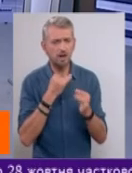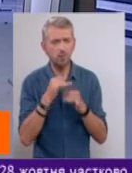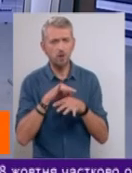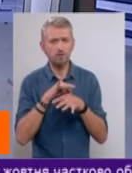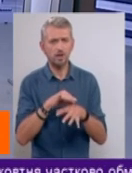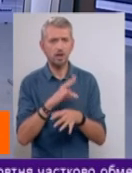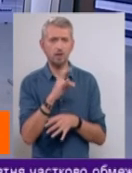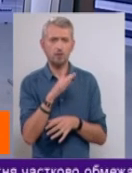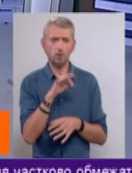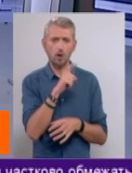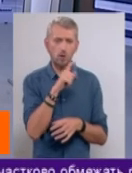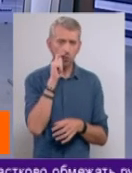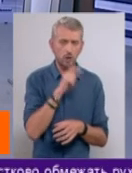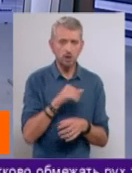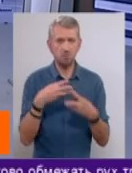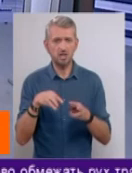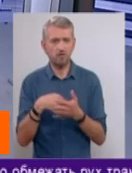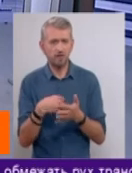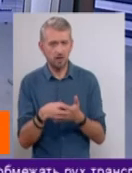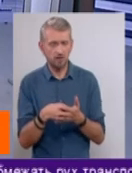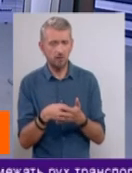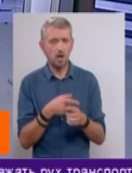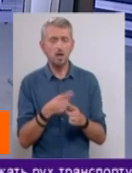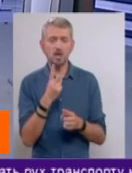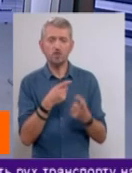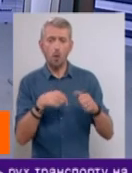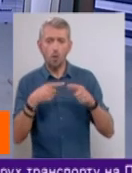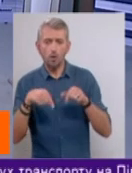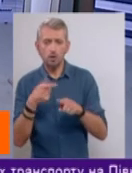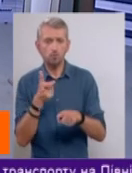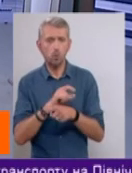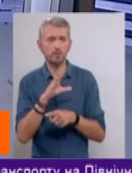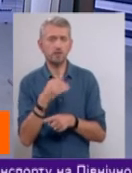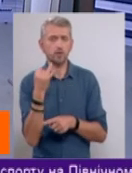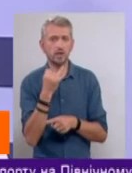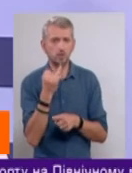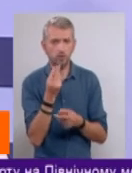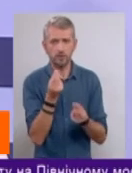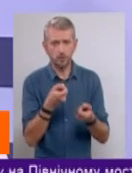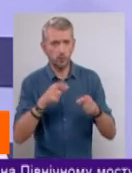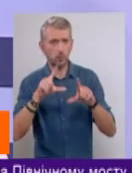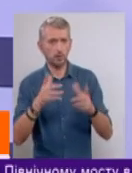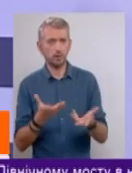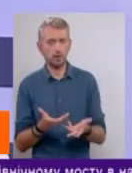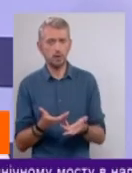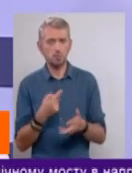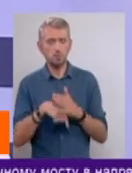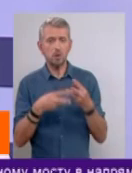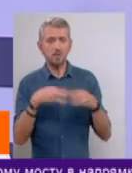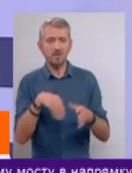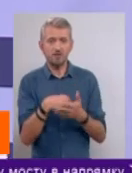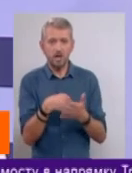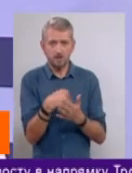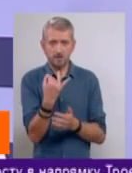НАК «Нафтогаз України» і Міністерство фінансів. Це два органа, які більше заінтересовані в рості тарифів. Тому що Міністерство